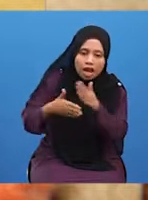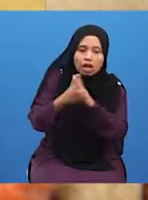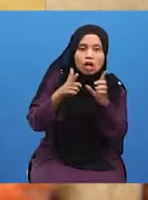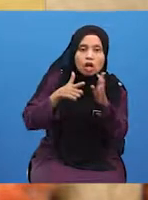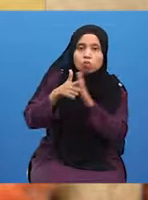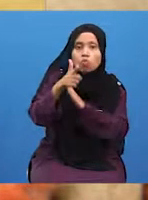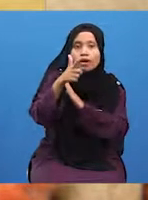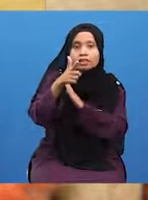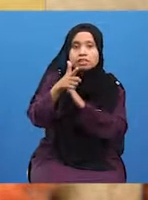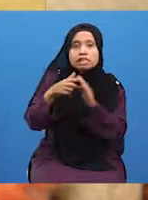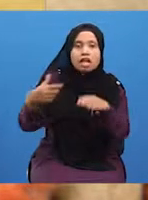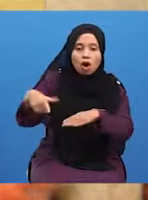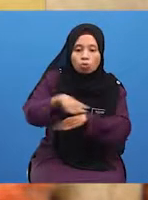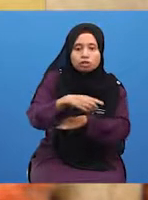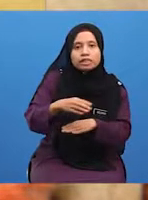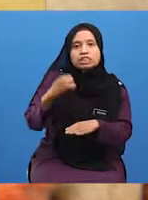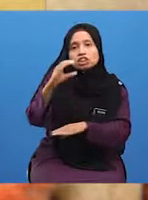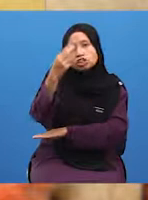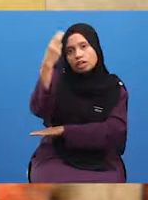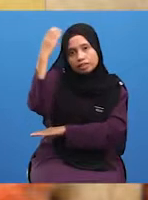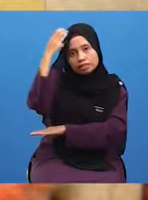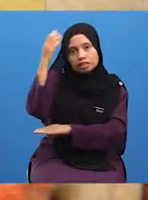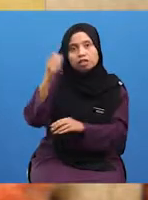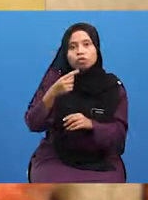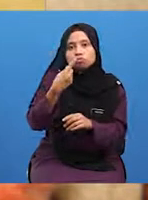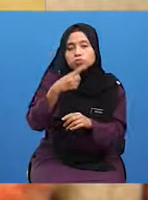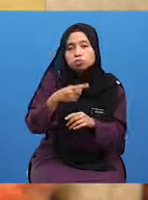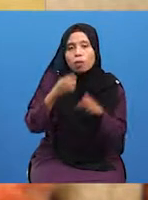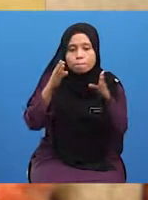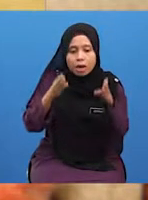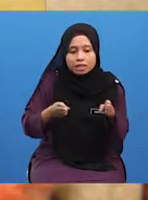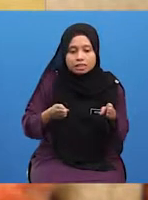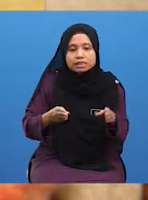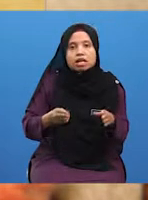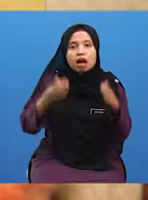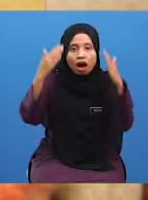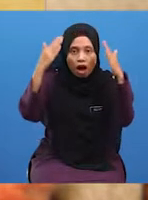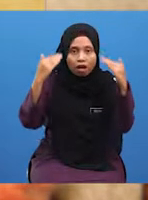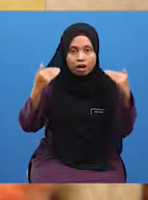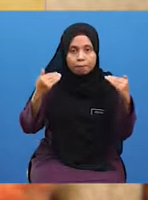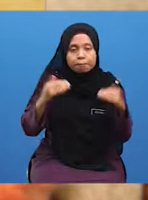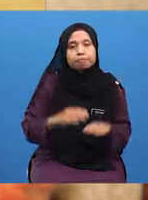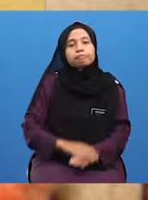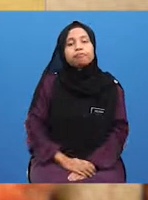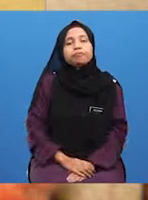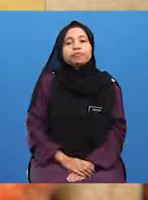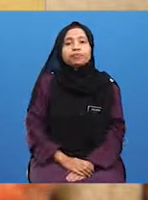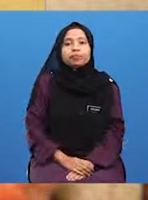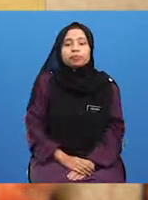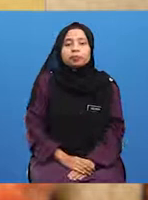Lautan Cina dan laluan pelayaran melalui Afrika.